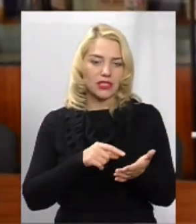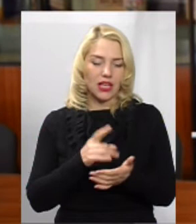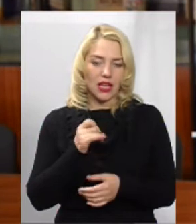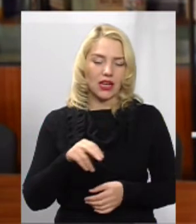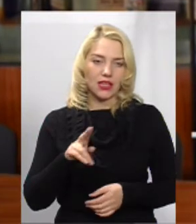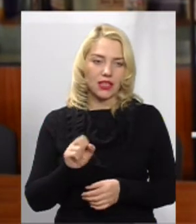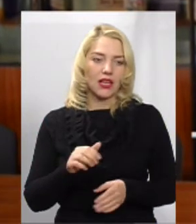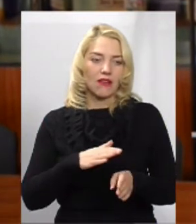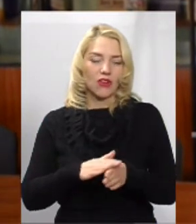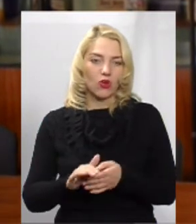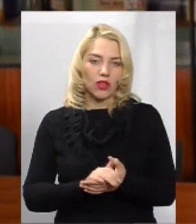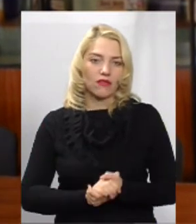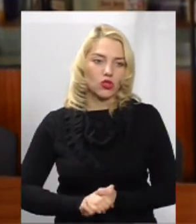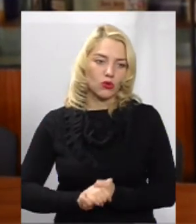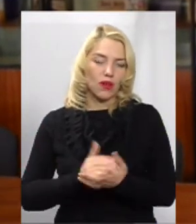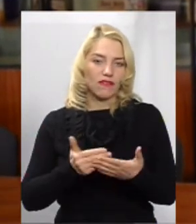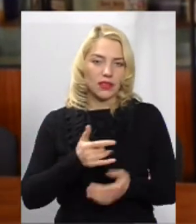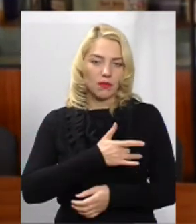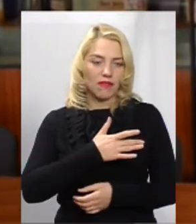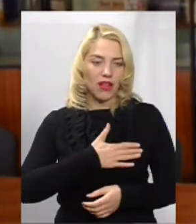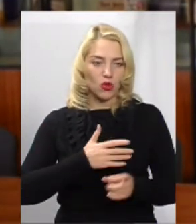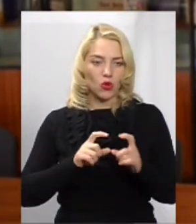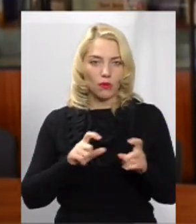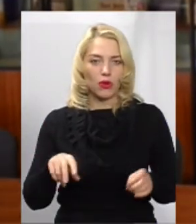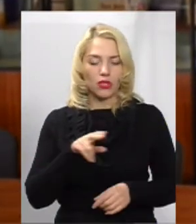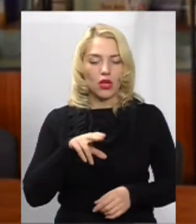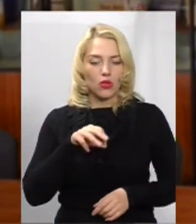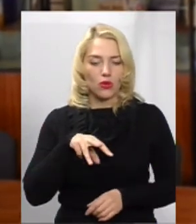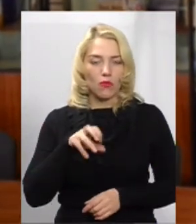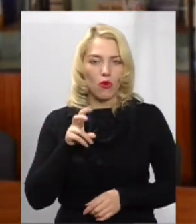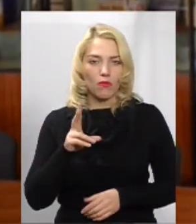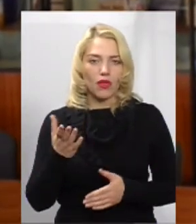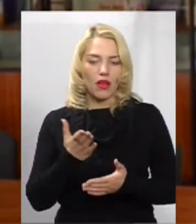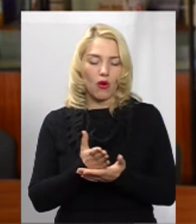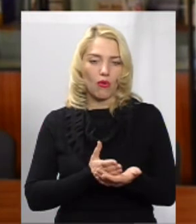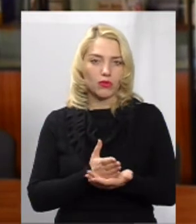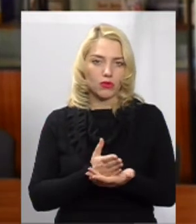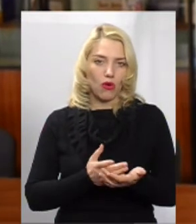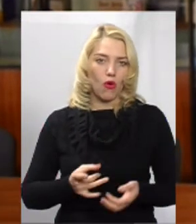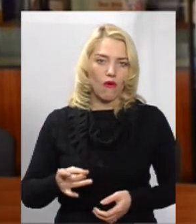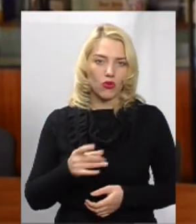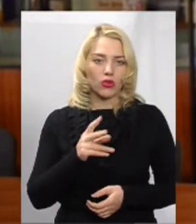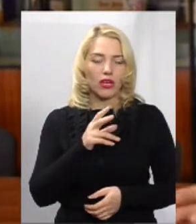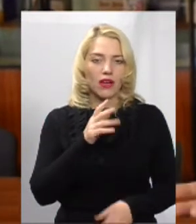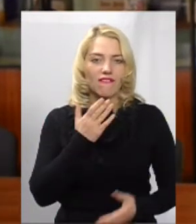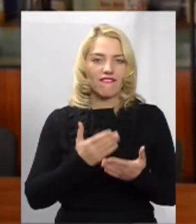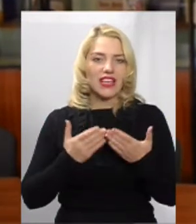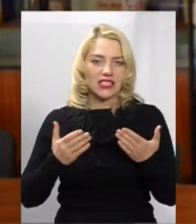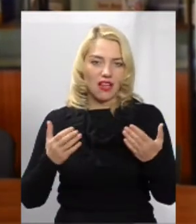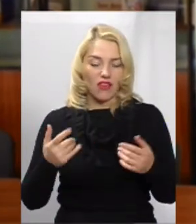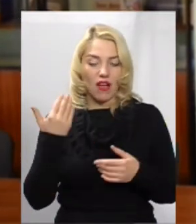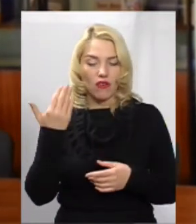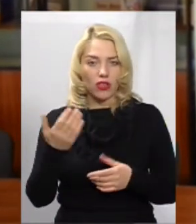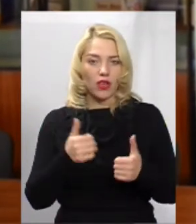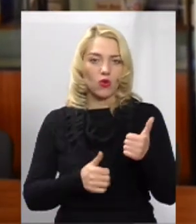і до виконавчого комітету, це від приватної компанії Домком, яка обслуговує мікрорайон виставка. Вони конкурс виграли,